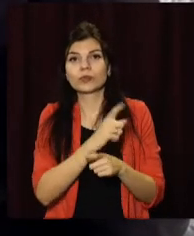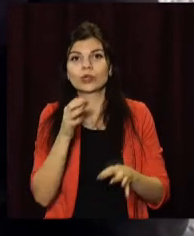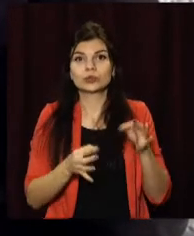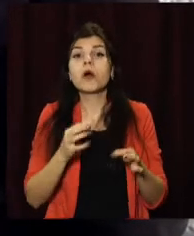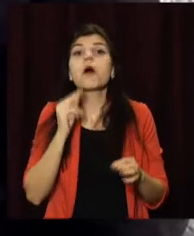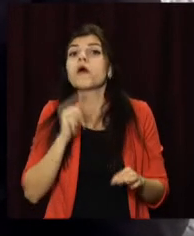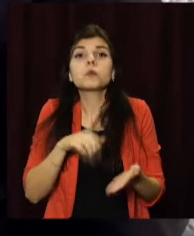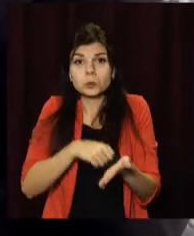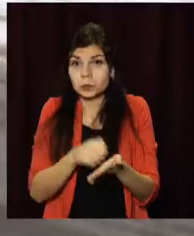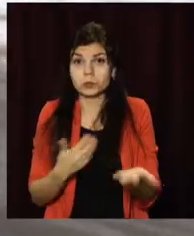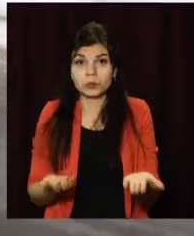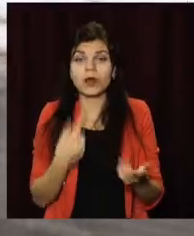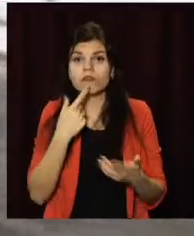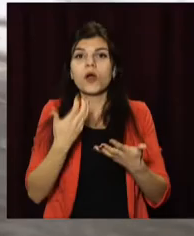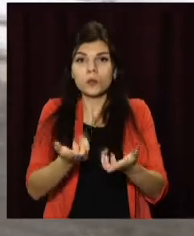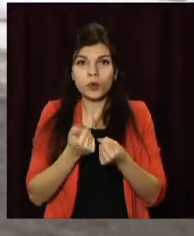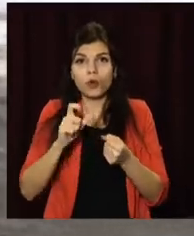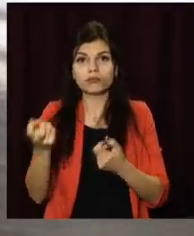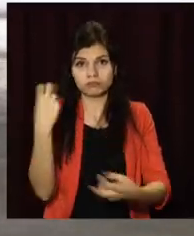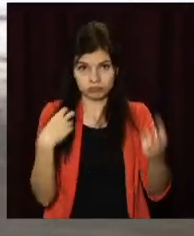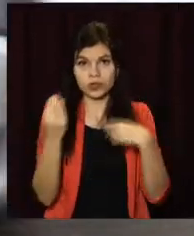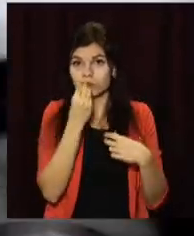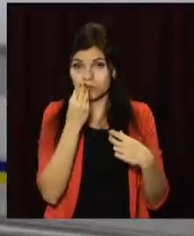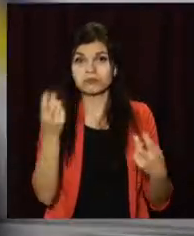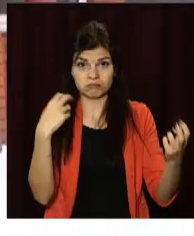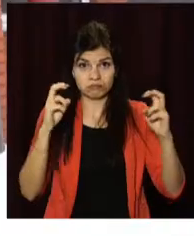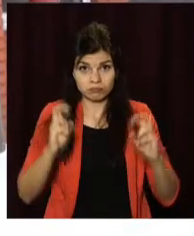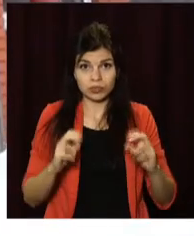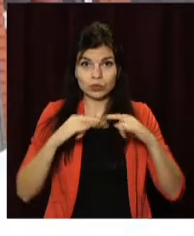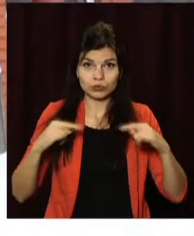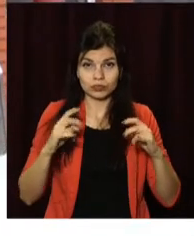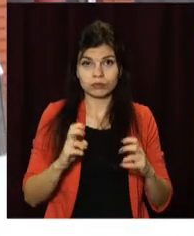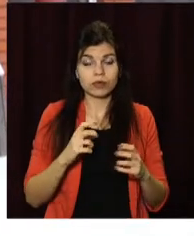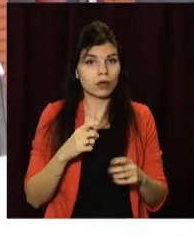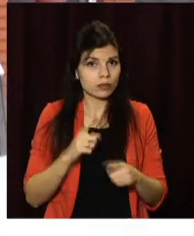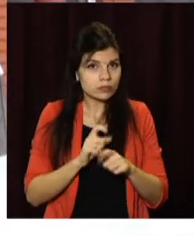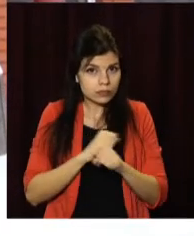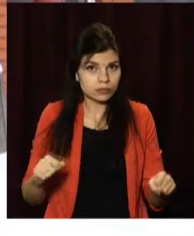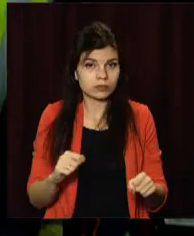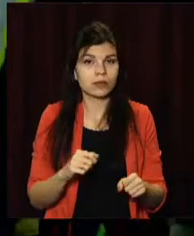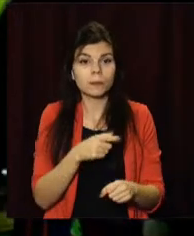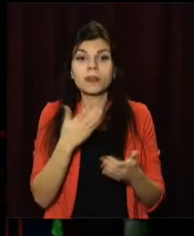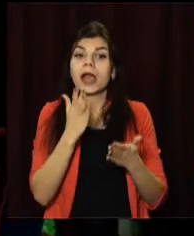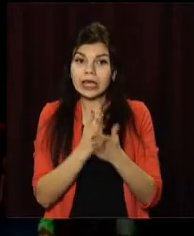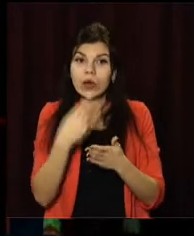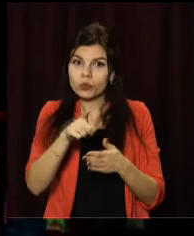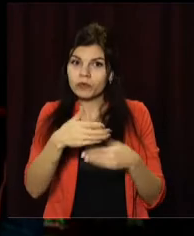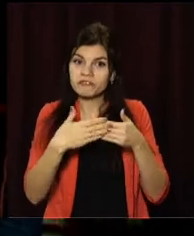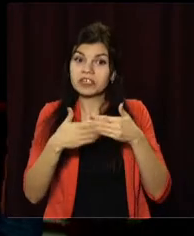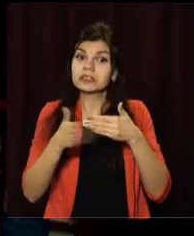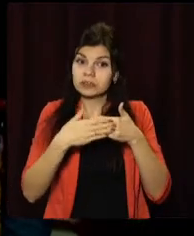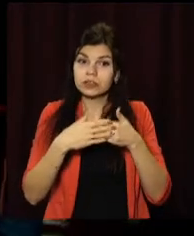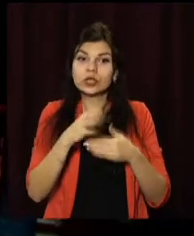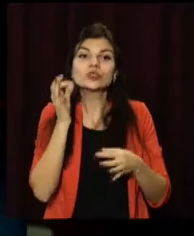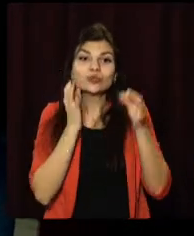відвідувачів для прийому їжі. Інші заклади більш обачні, двері зачинені, ходу немає. У магазині солодишів відвідувачів